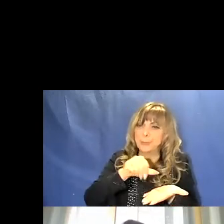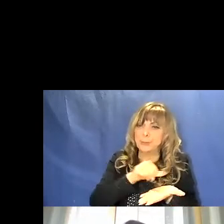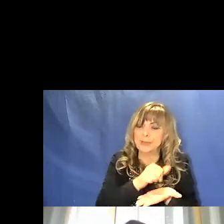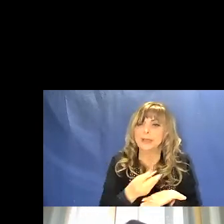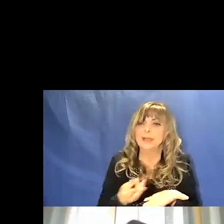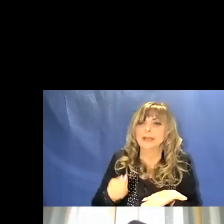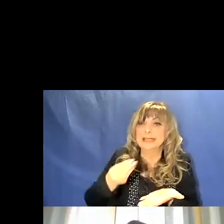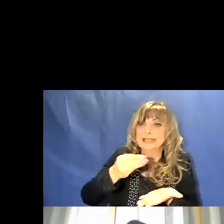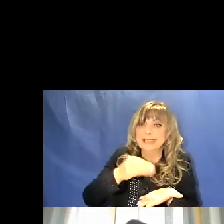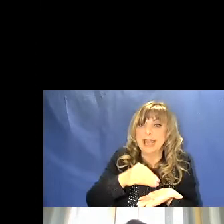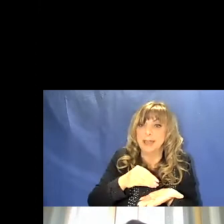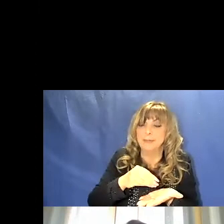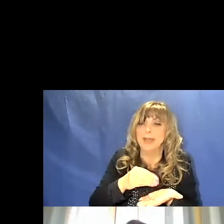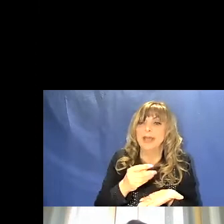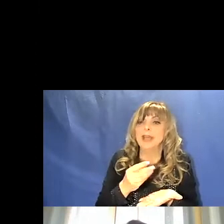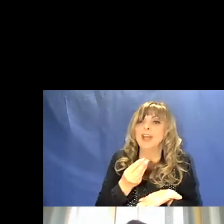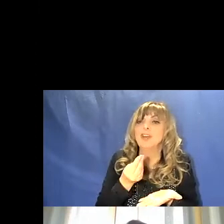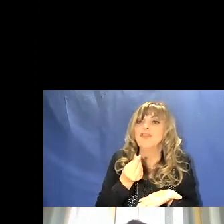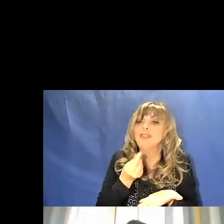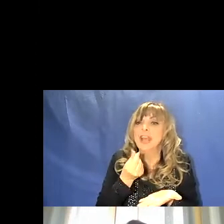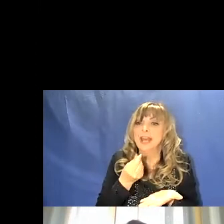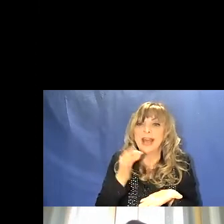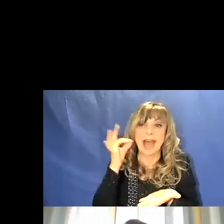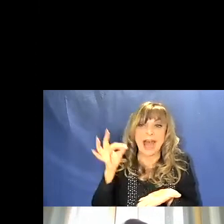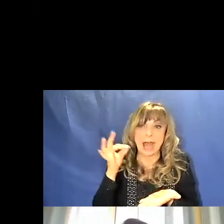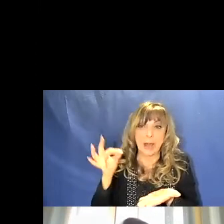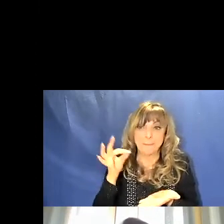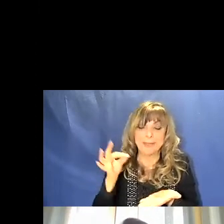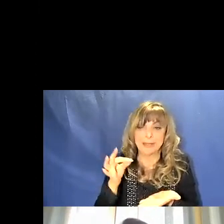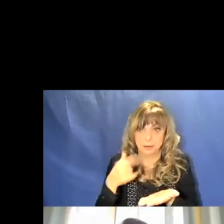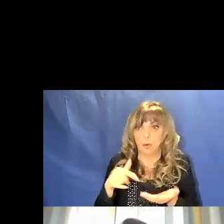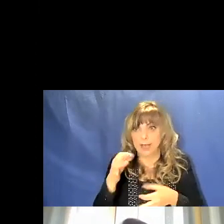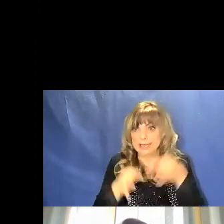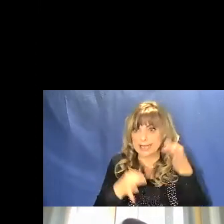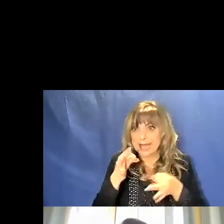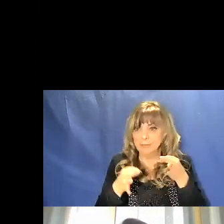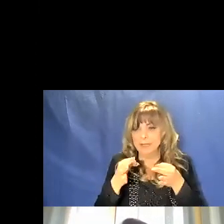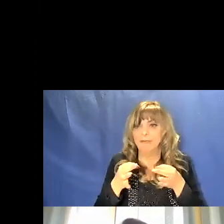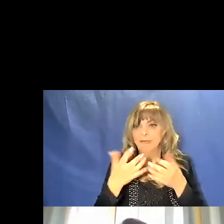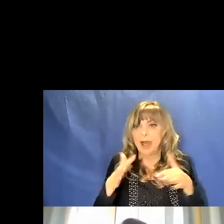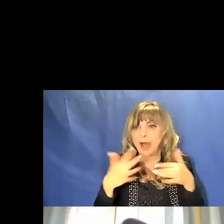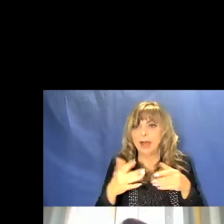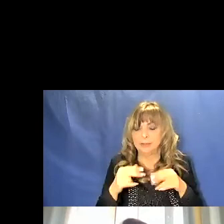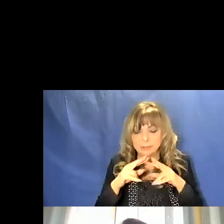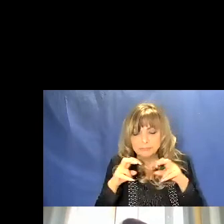minerale cera d'api questo ce lo dicono delle analisi archeometriche convalidate da un